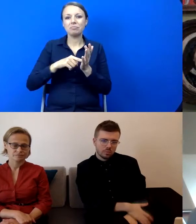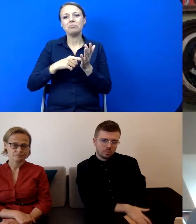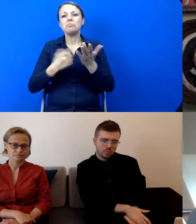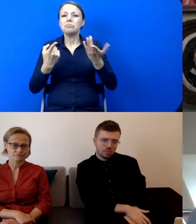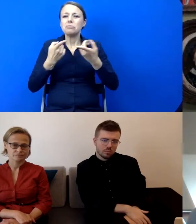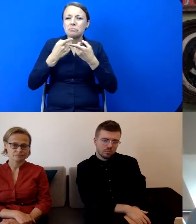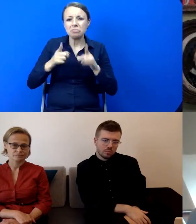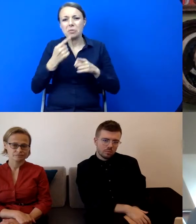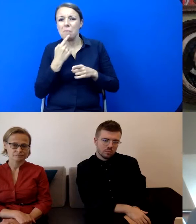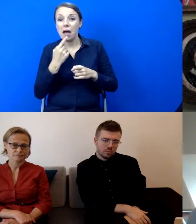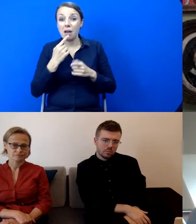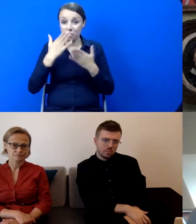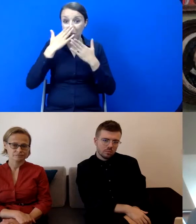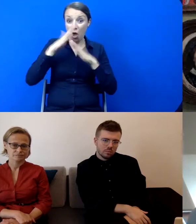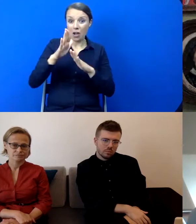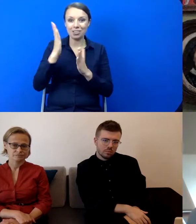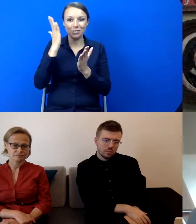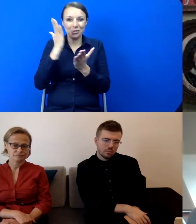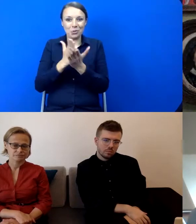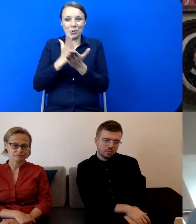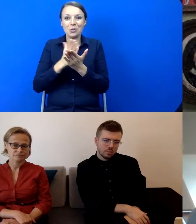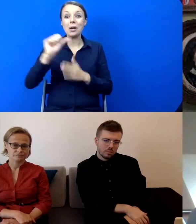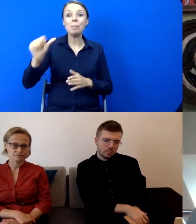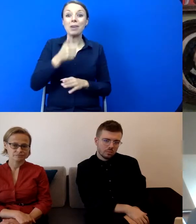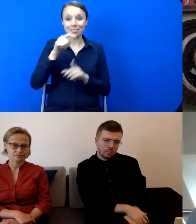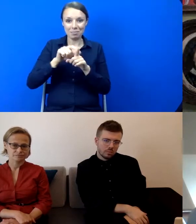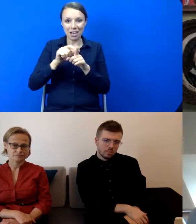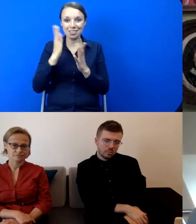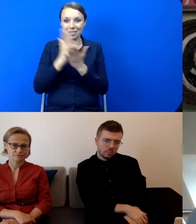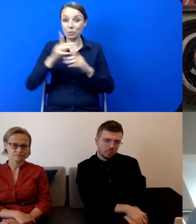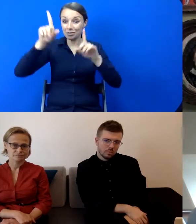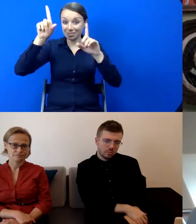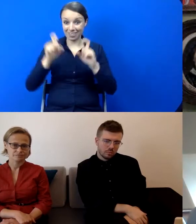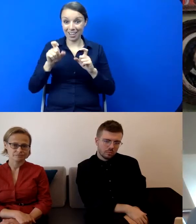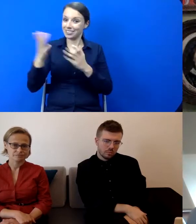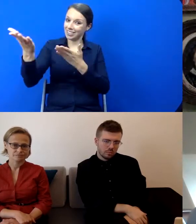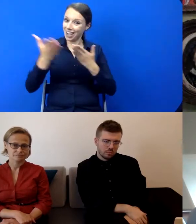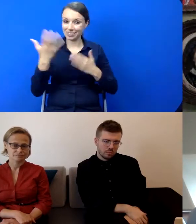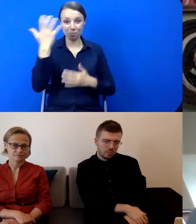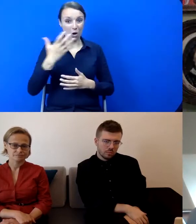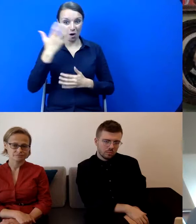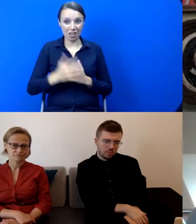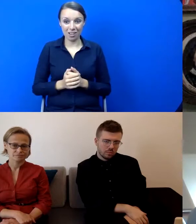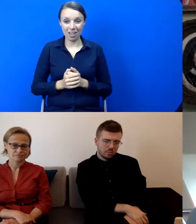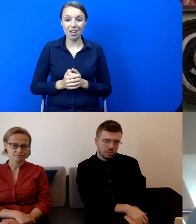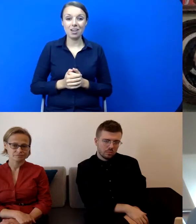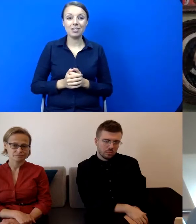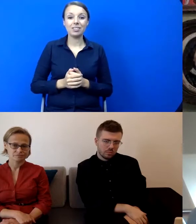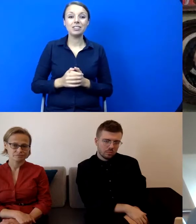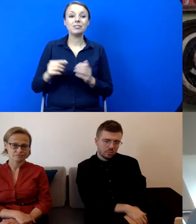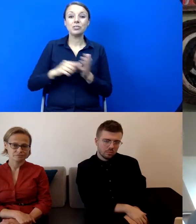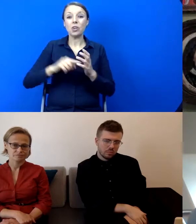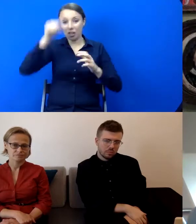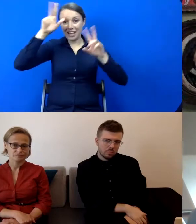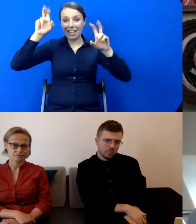z naszej kolekcji, który startuje już 1 października. Tytuł tego pokazu to jest Arkibus Żywe magazyny.